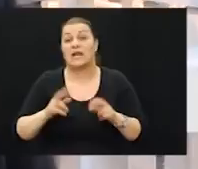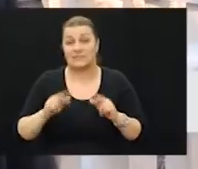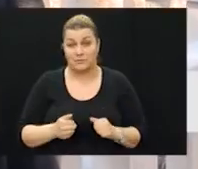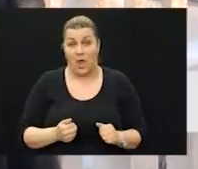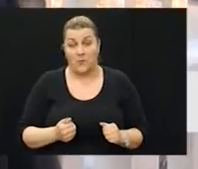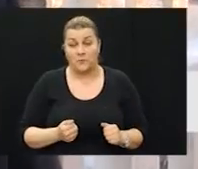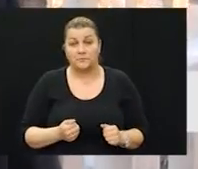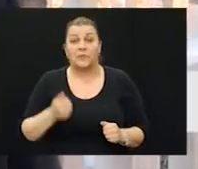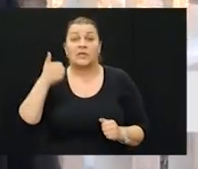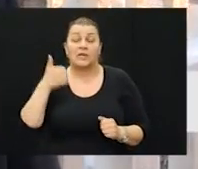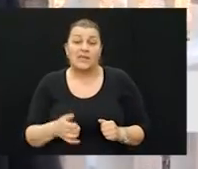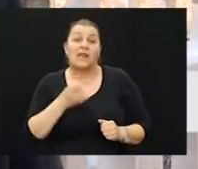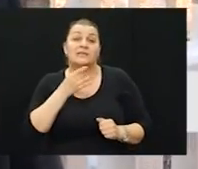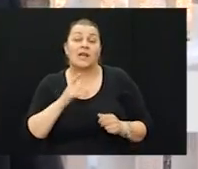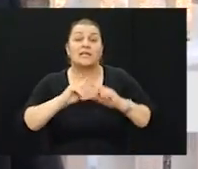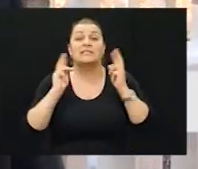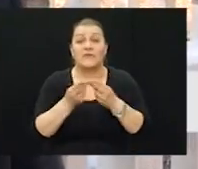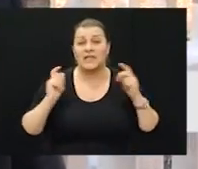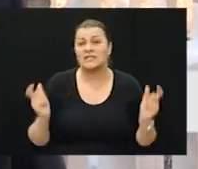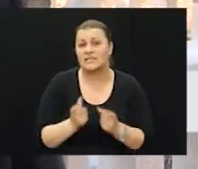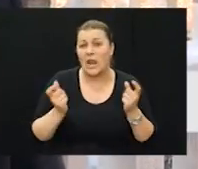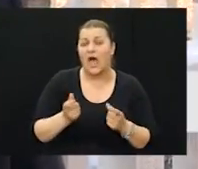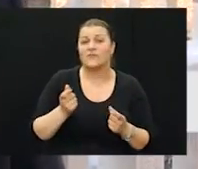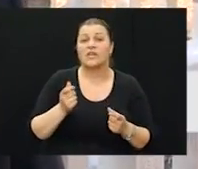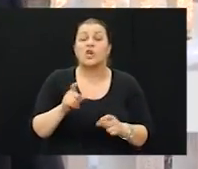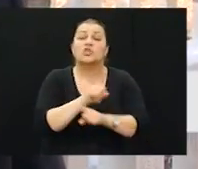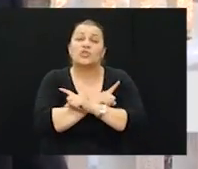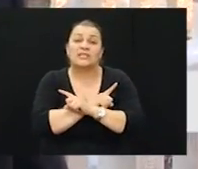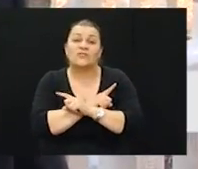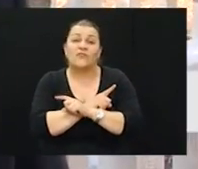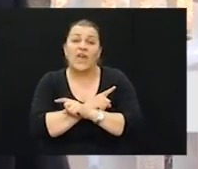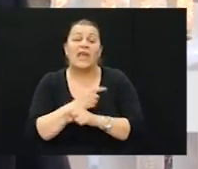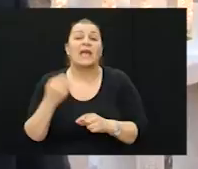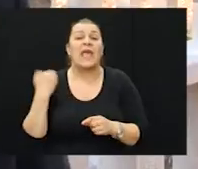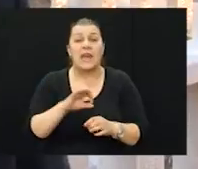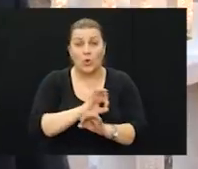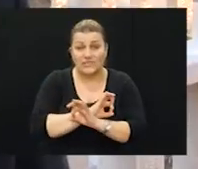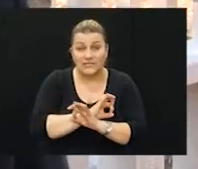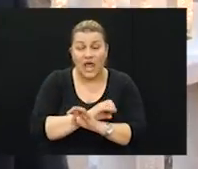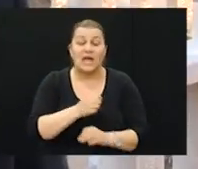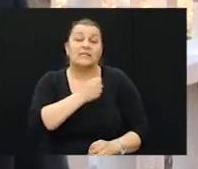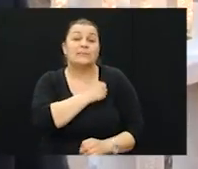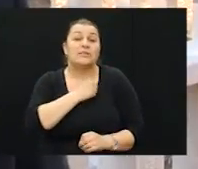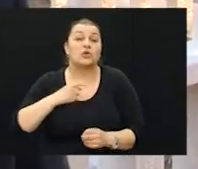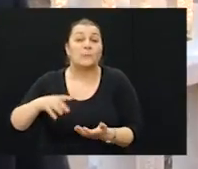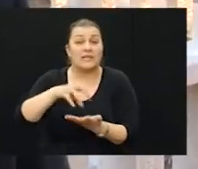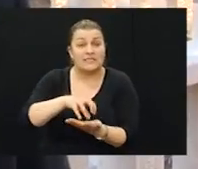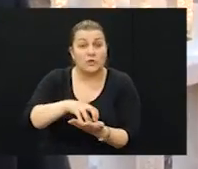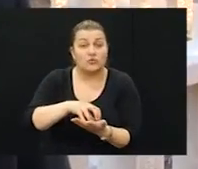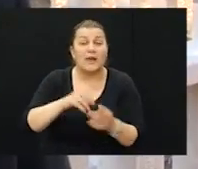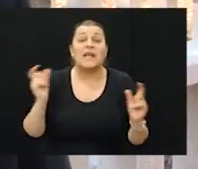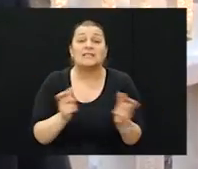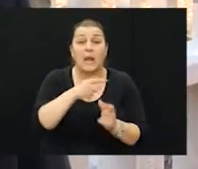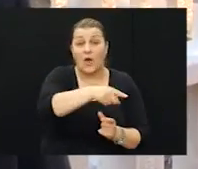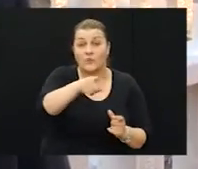obilježava žrtve genocida, žrtve holokausta, Splitsko-Adalmatinska županija slavi oni koji su upravo